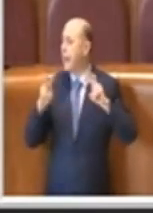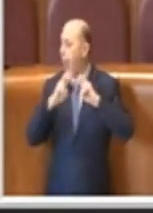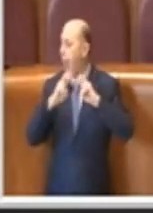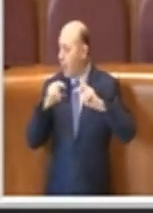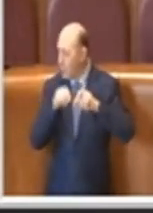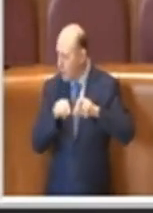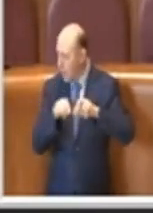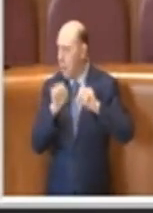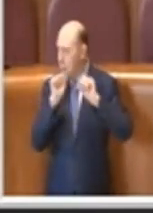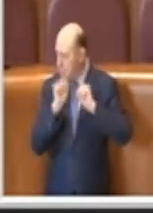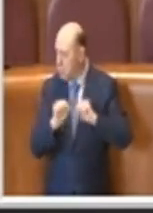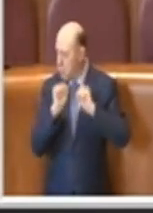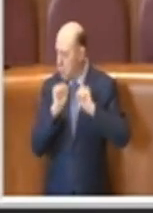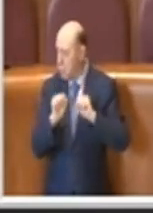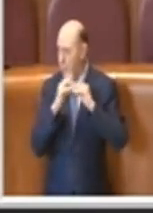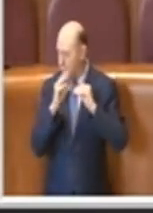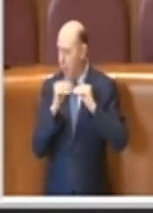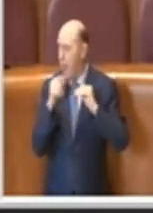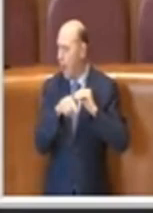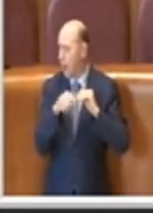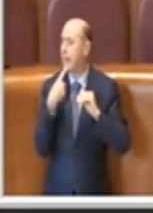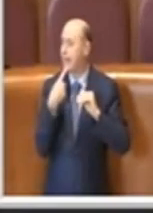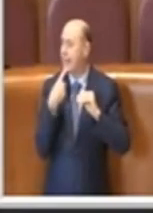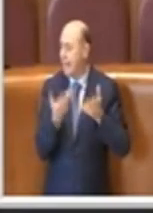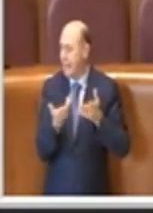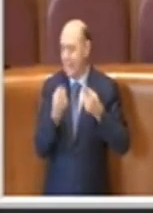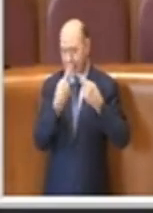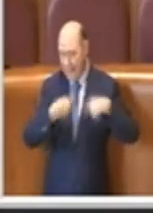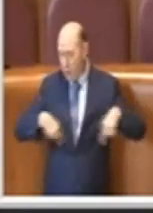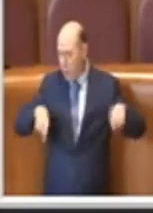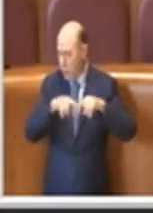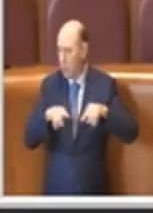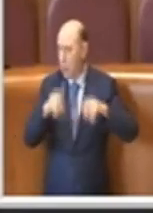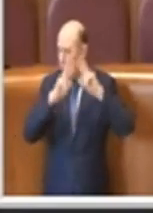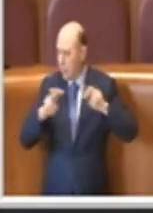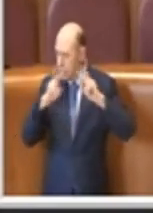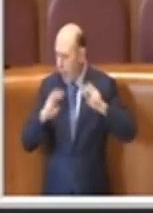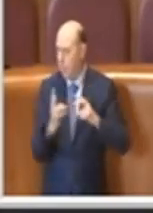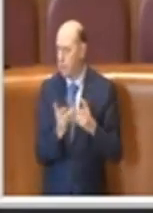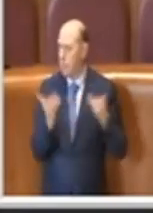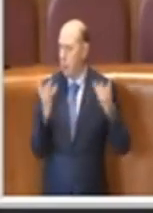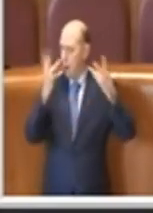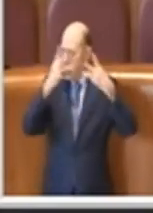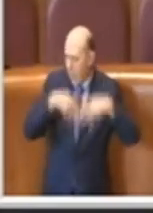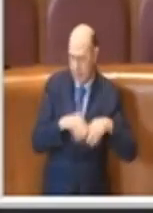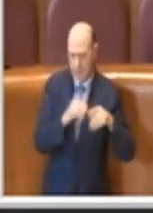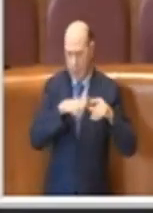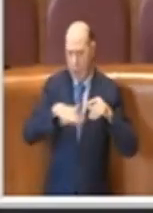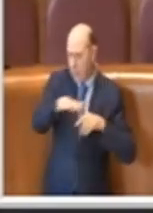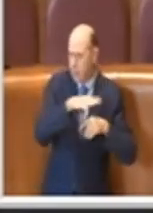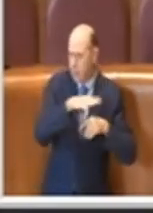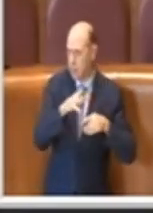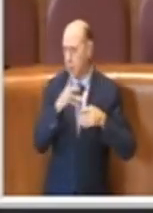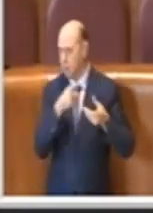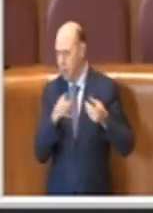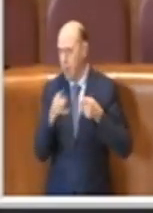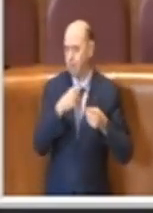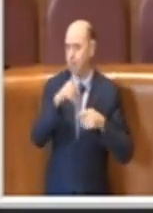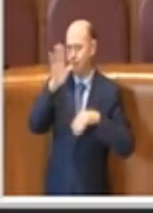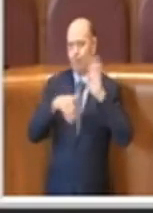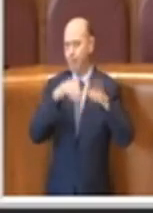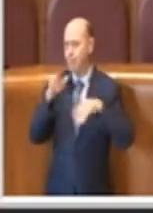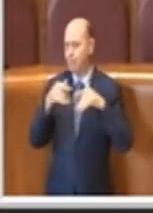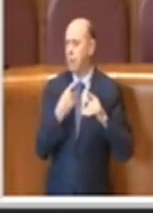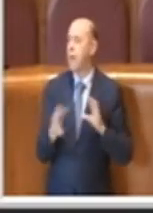così da realizzarsi, da richiamare